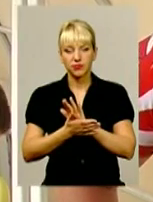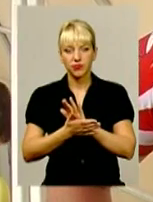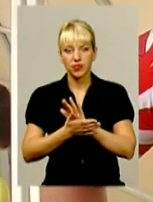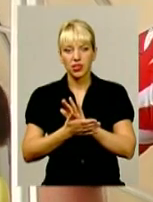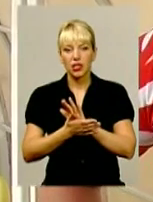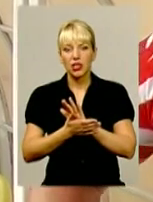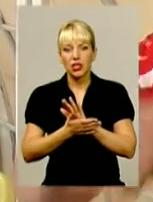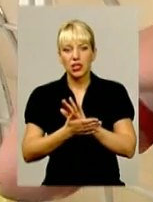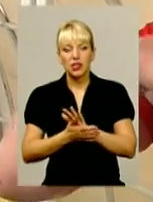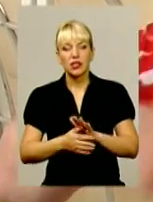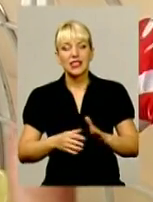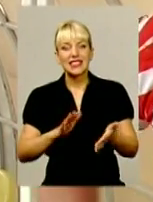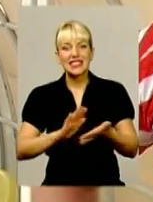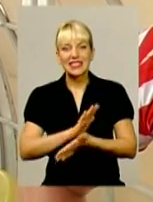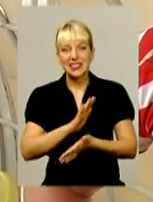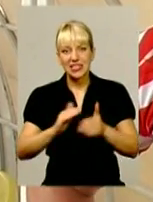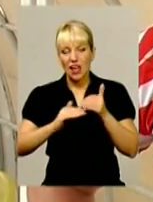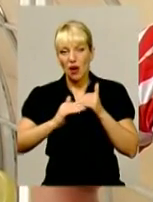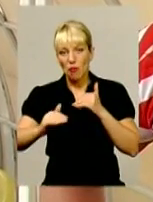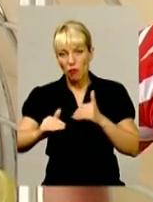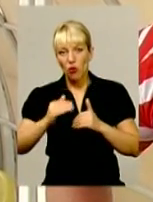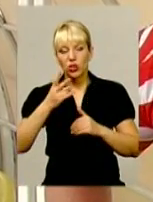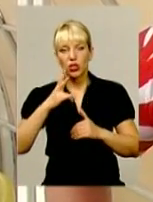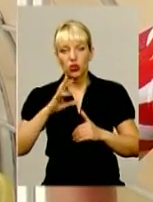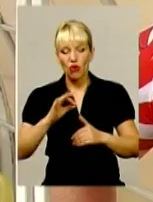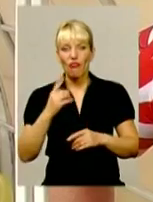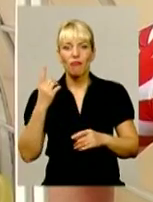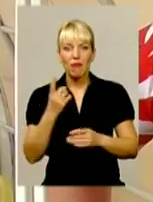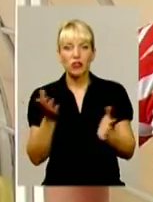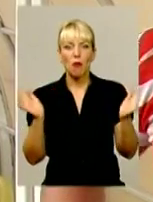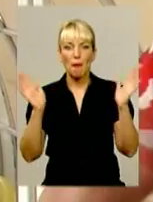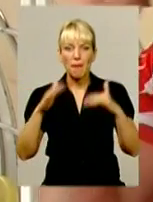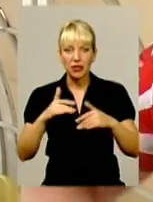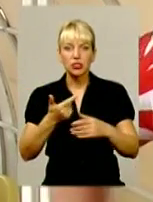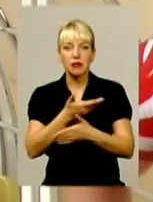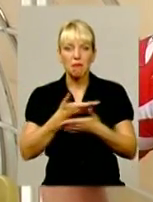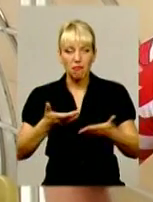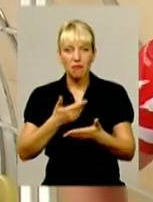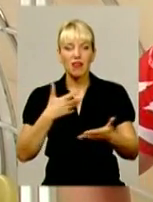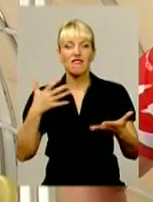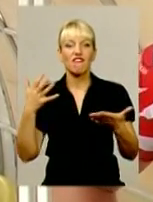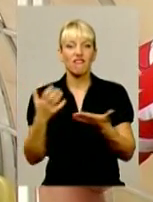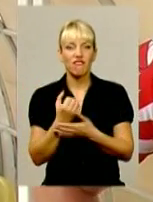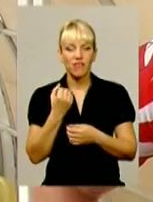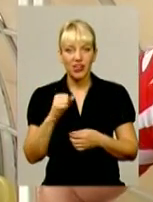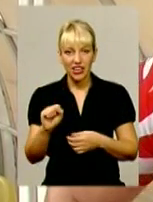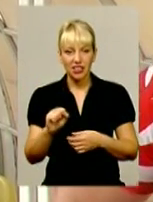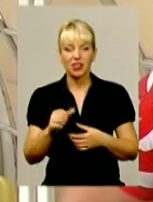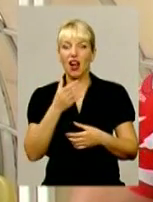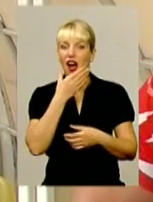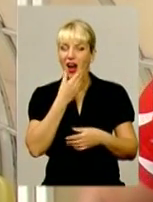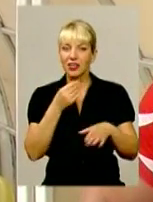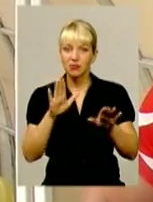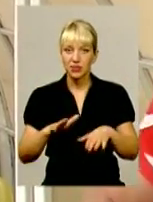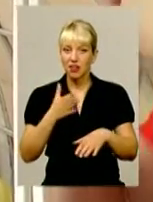Непрості погодні умови, слизьке поле, втім в першому матчі ми виграли, показали хороший рівень. Загалом гарний турнір, гарне місто, все добре, тільки